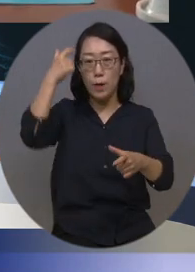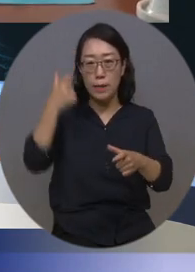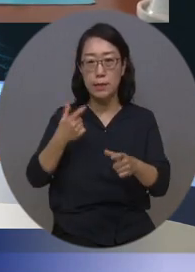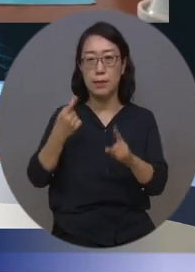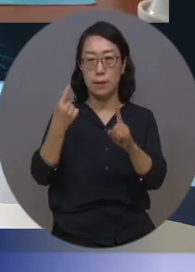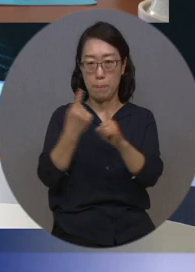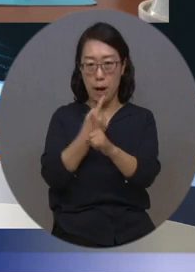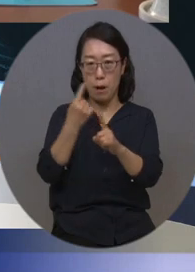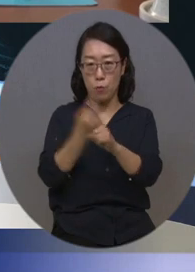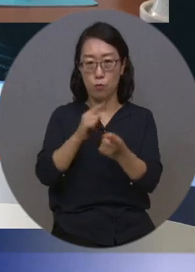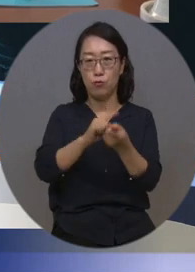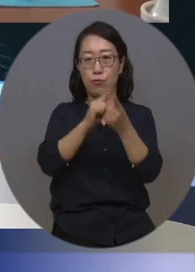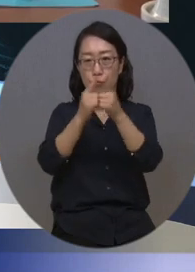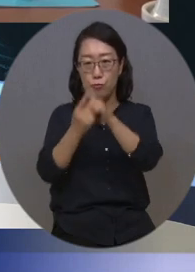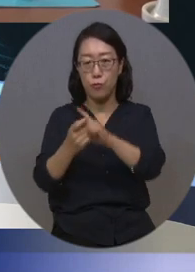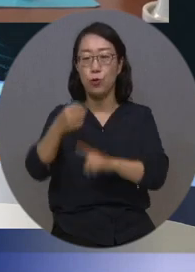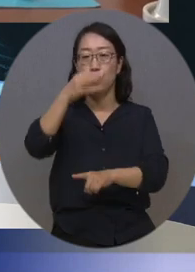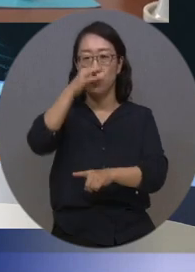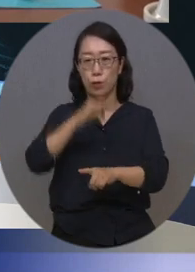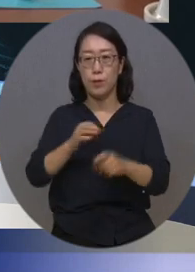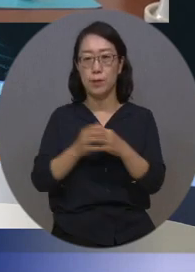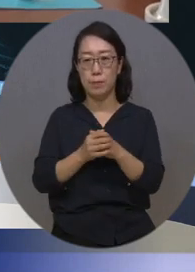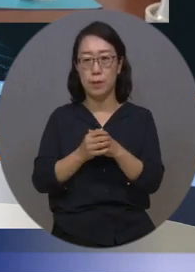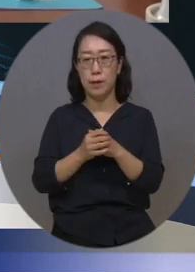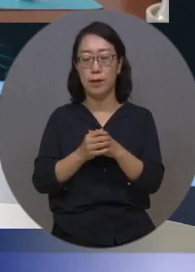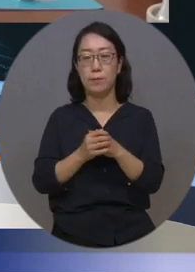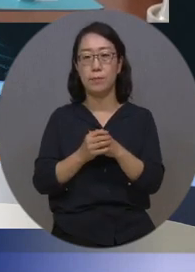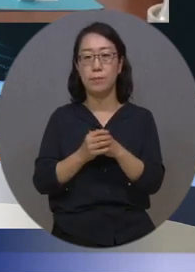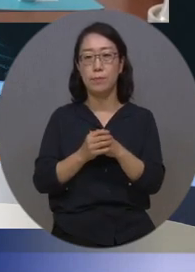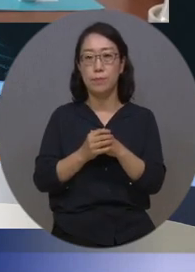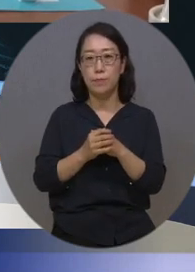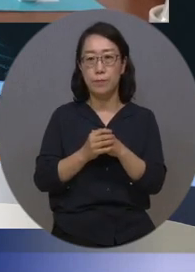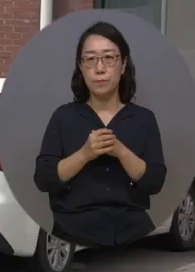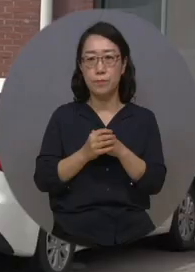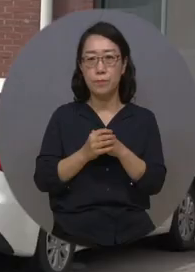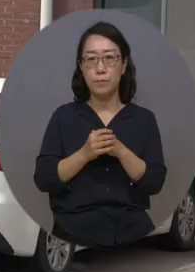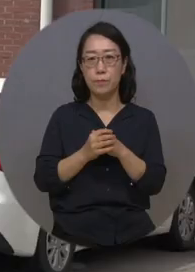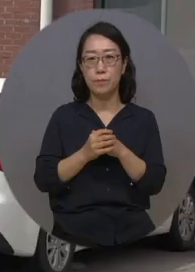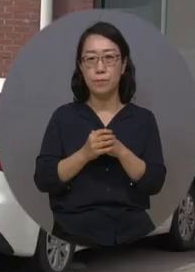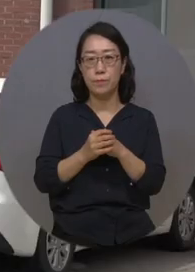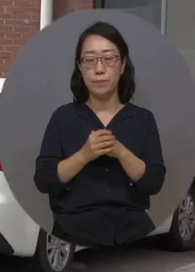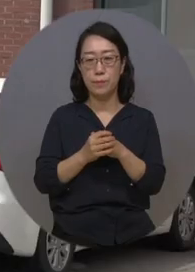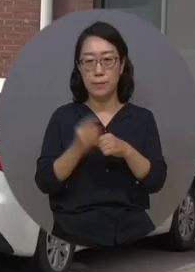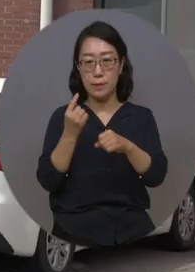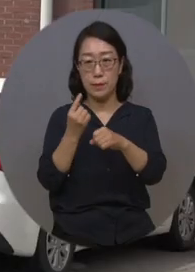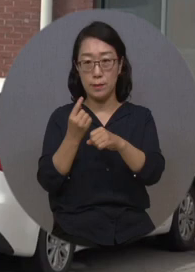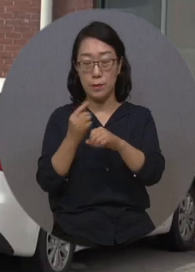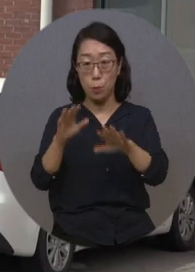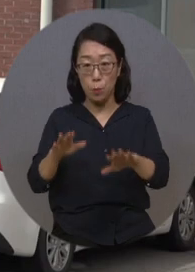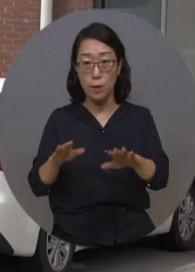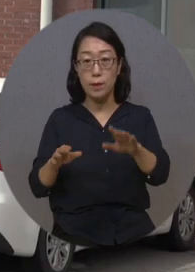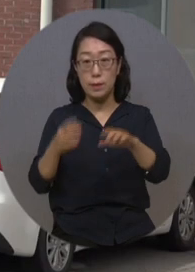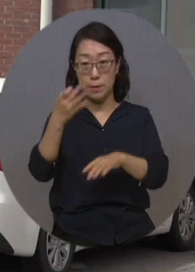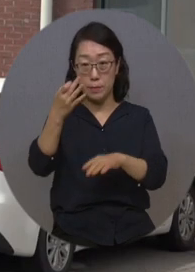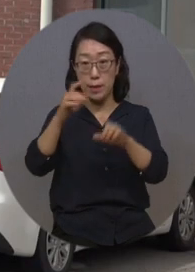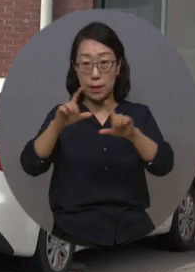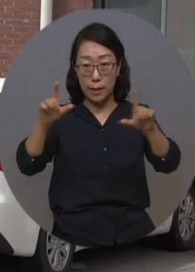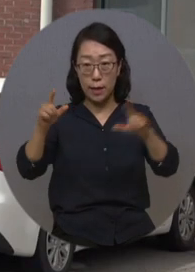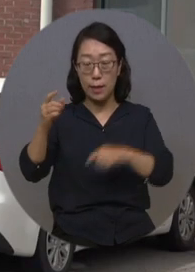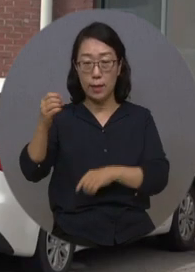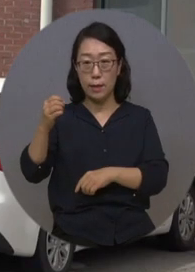효과도 톡톡히 보고 있습니다. 정우선 기자가 보도합니다. 지난 14일, 양주시